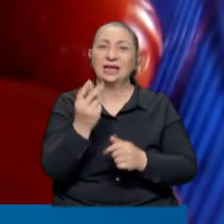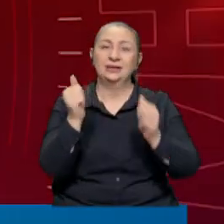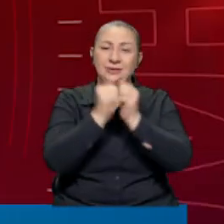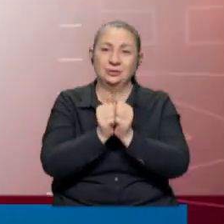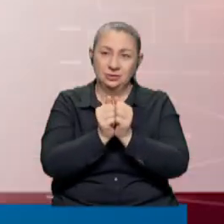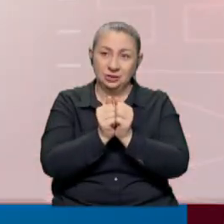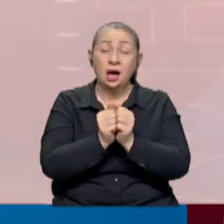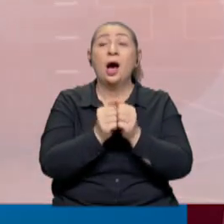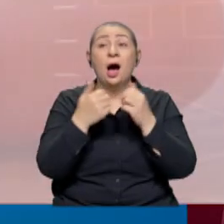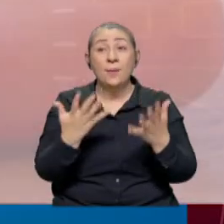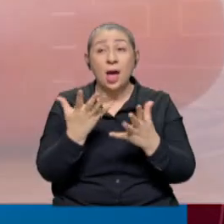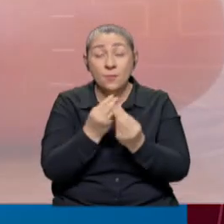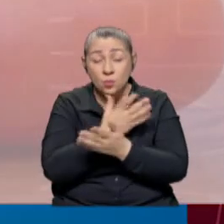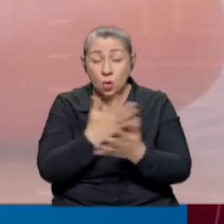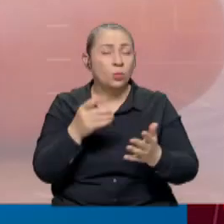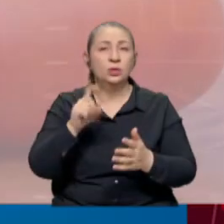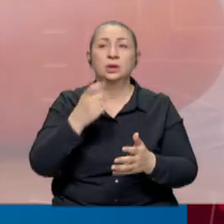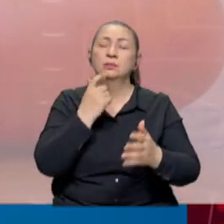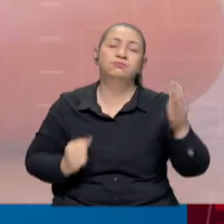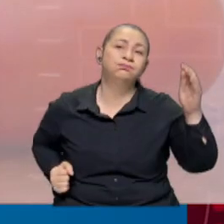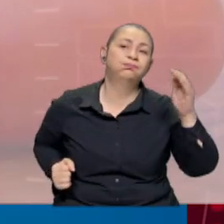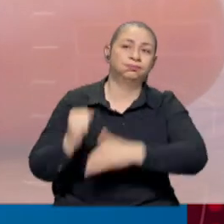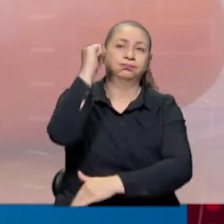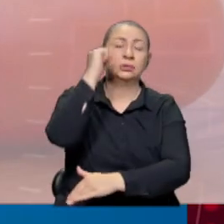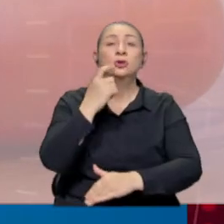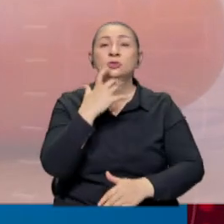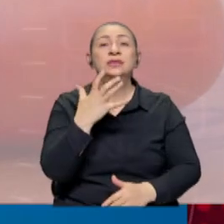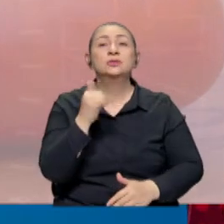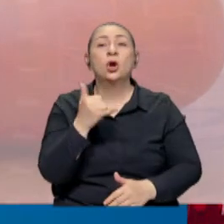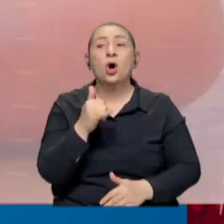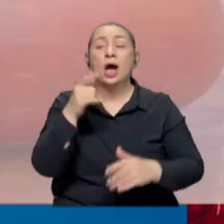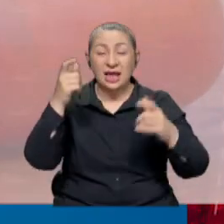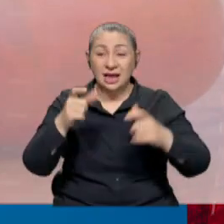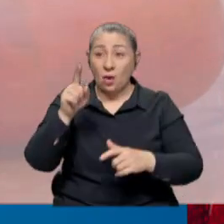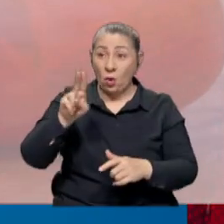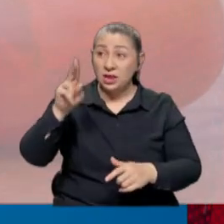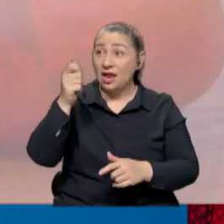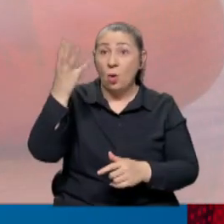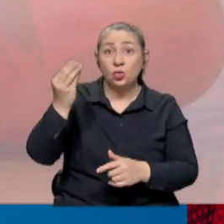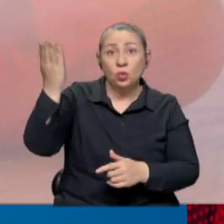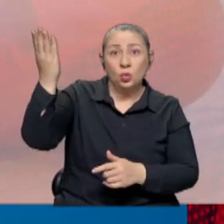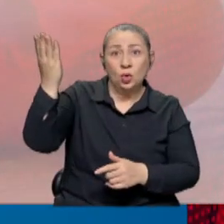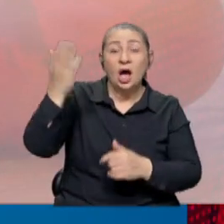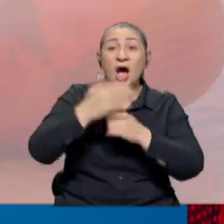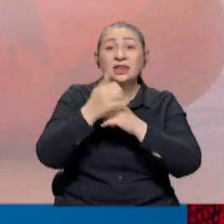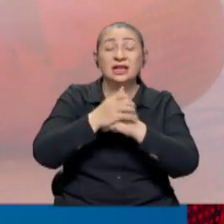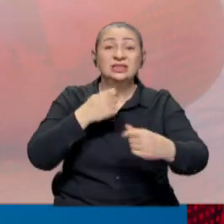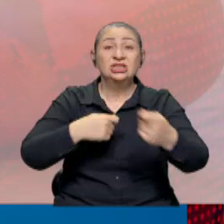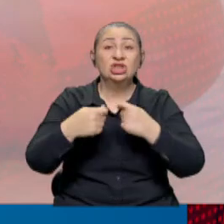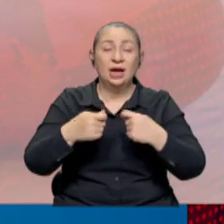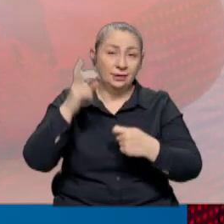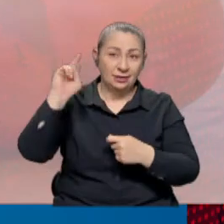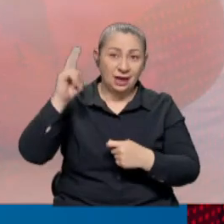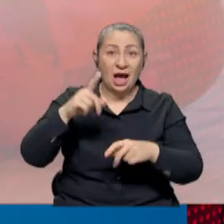katına aştı. Ancak en büyük artış bu yılı yaşandı. Domatesin kilosu yerinde 17 liraya yükseldi. Antalya Ticaret